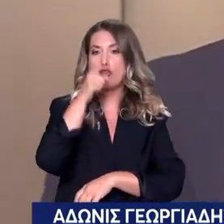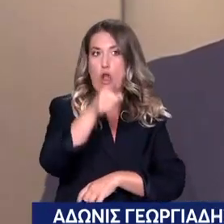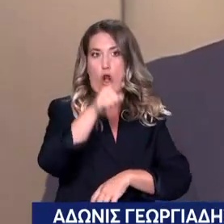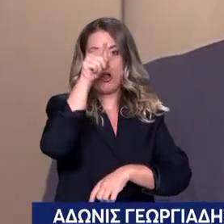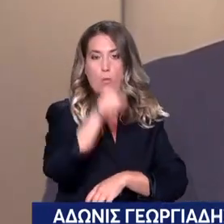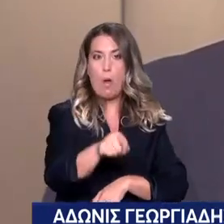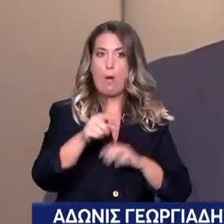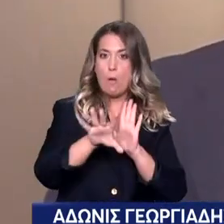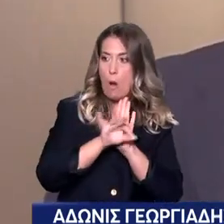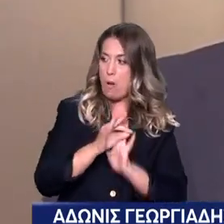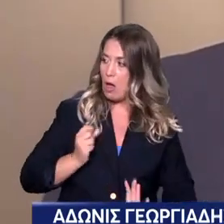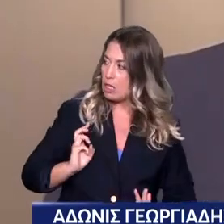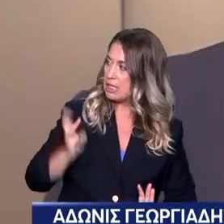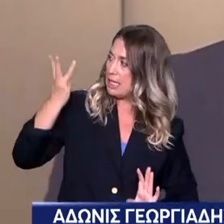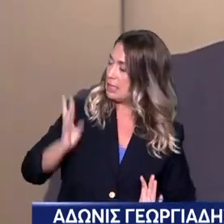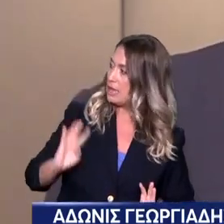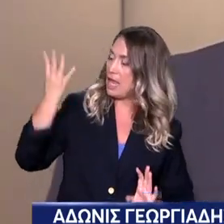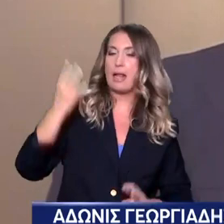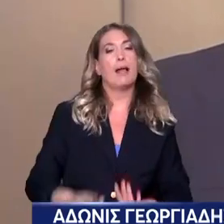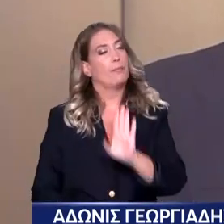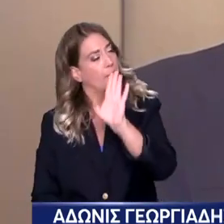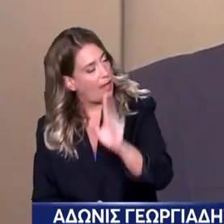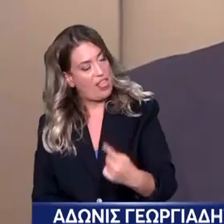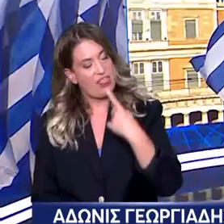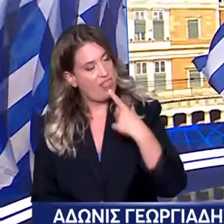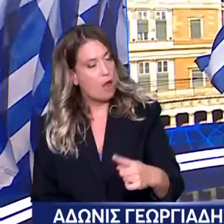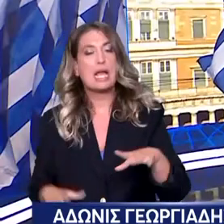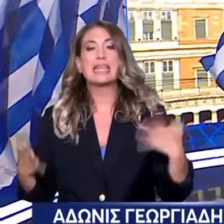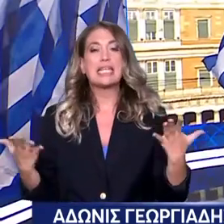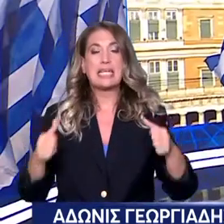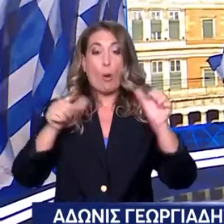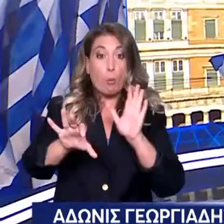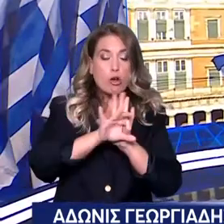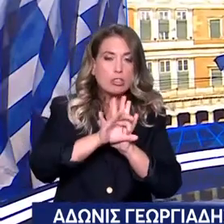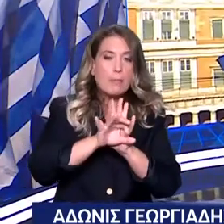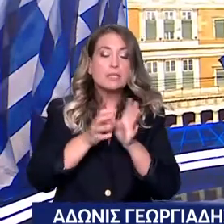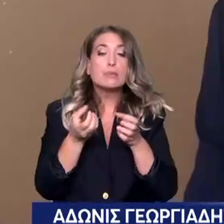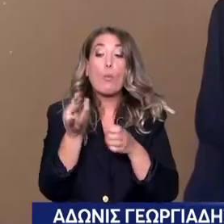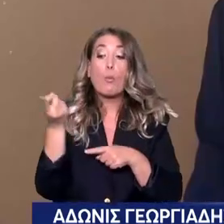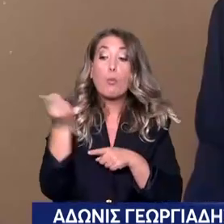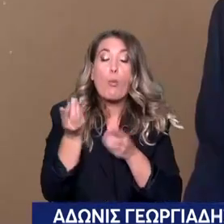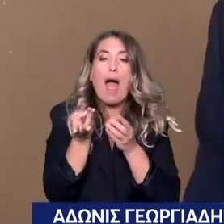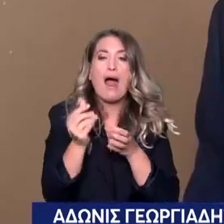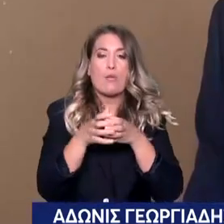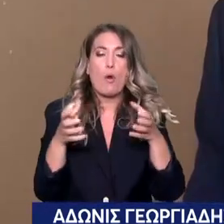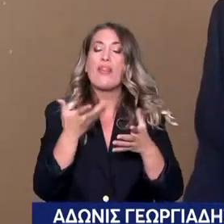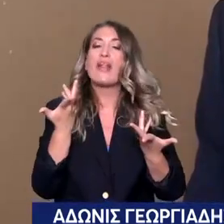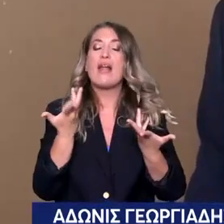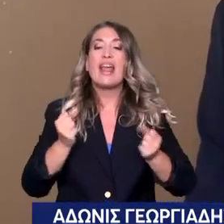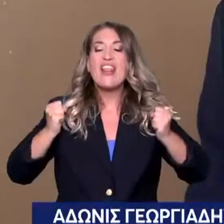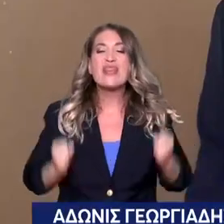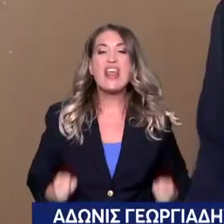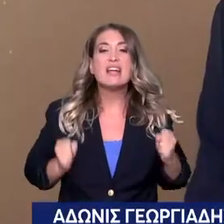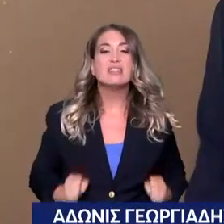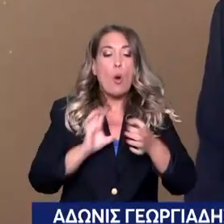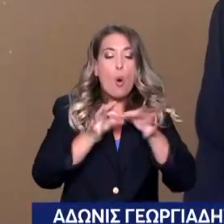κάνω και αυτό. Θα κάνουμε μαζικές προσκλήσεις. Δηλαδή θα κάνουμε όσες και νέες οργανικές θέσεις έχουμε σε δικότητα